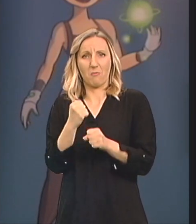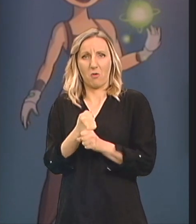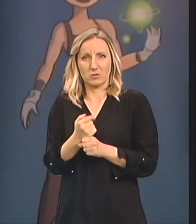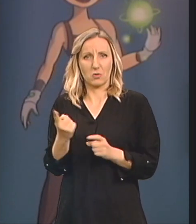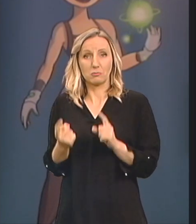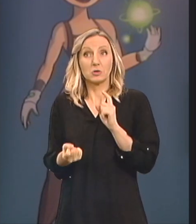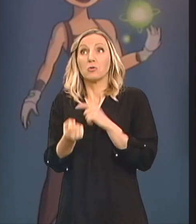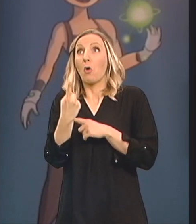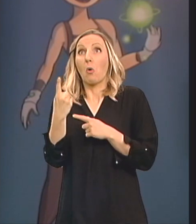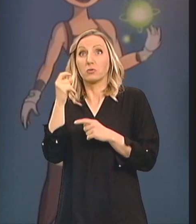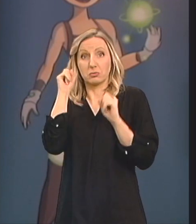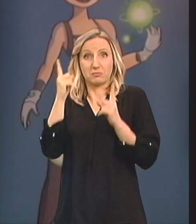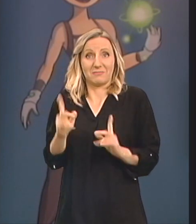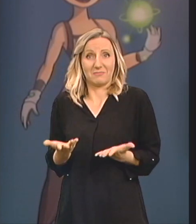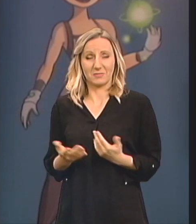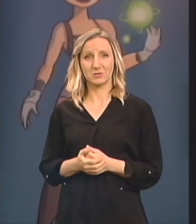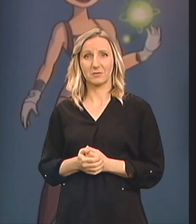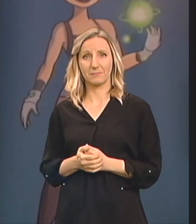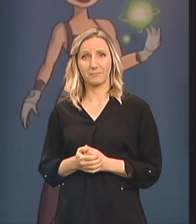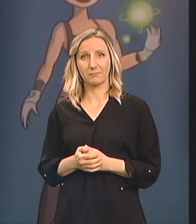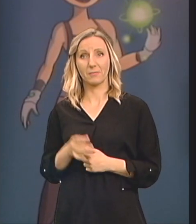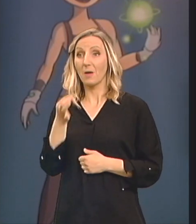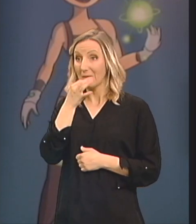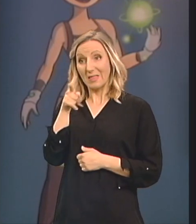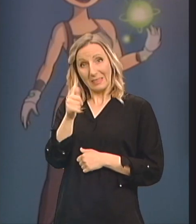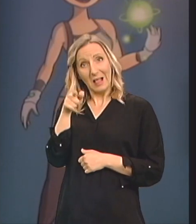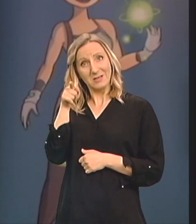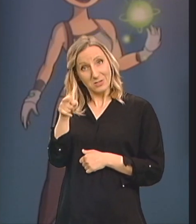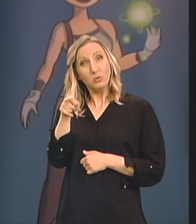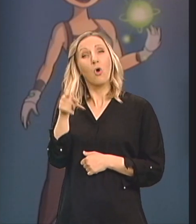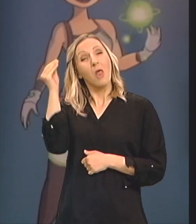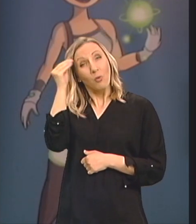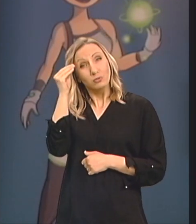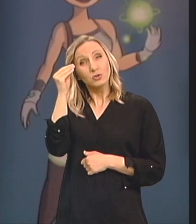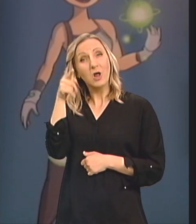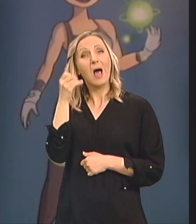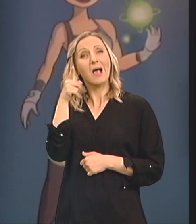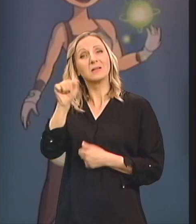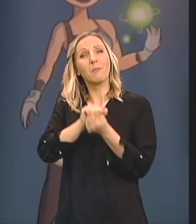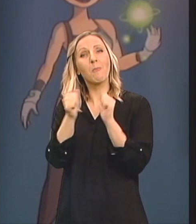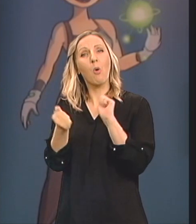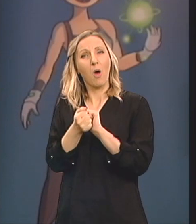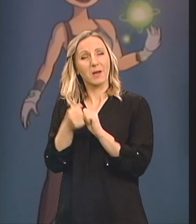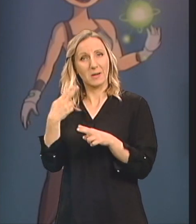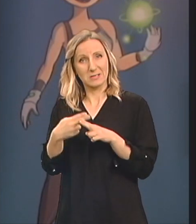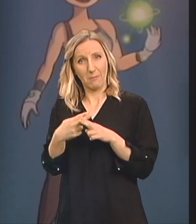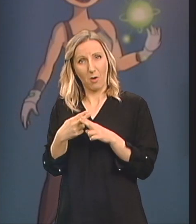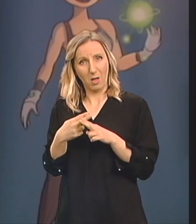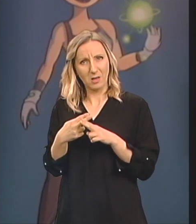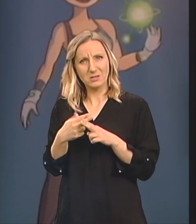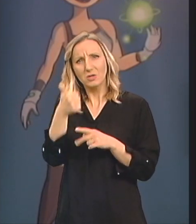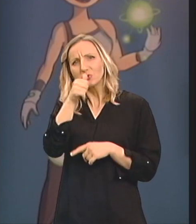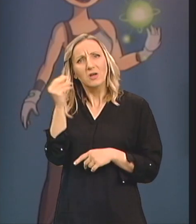Jel si to naučila u svojoj borbi sa boležću? Usporiš? Da,